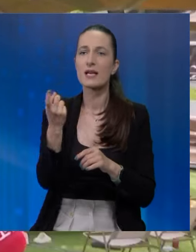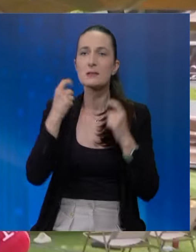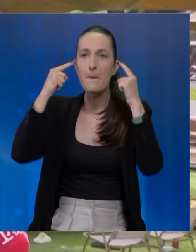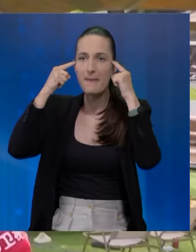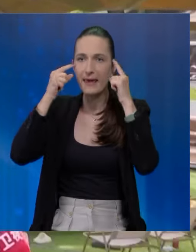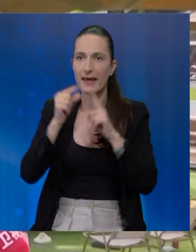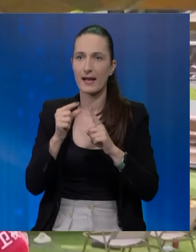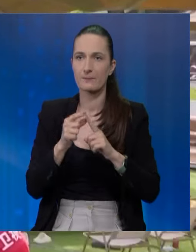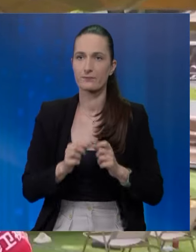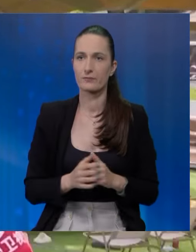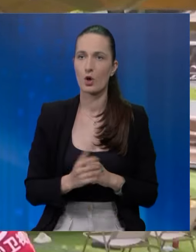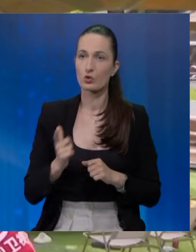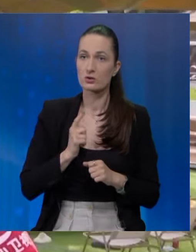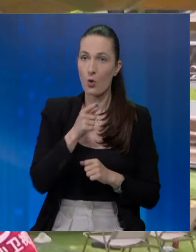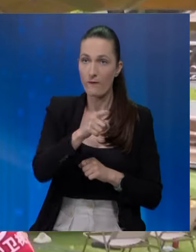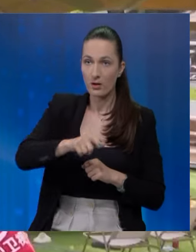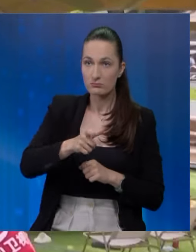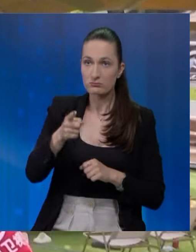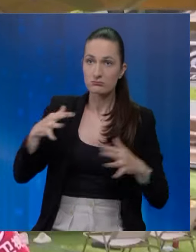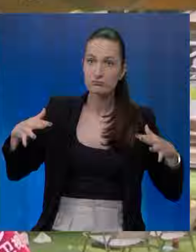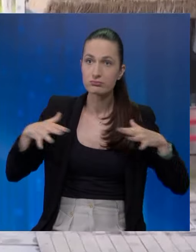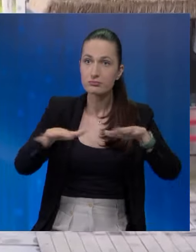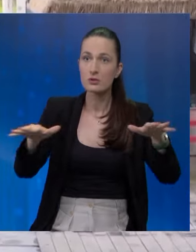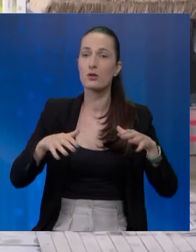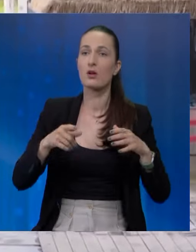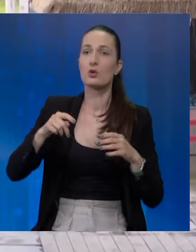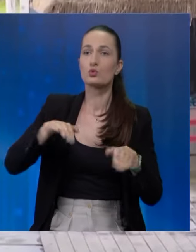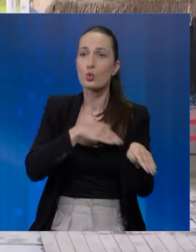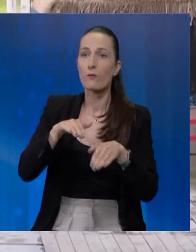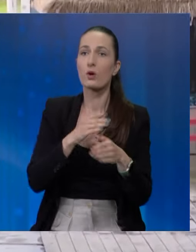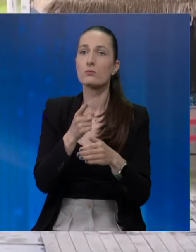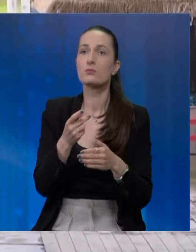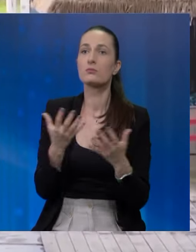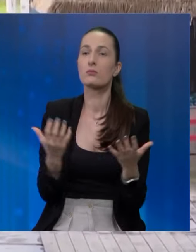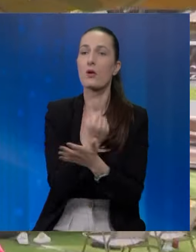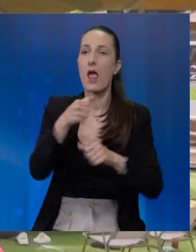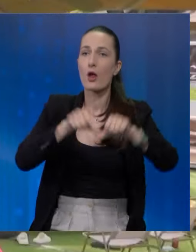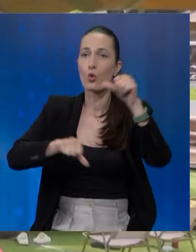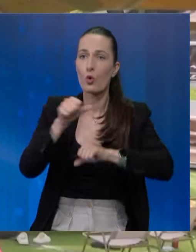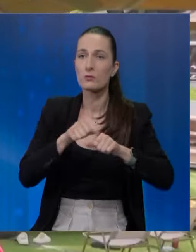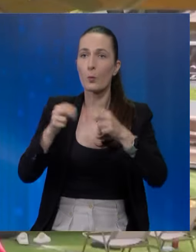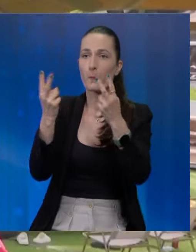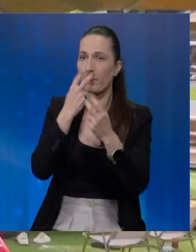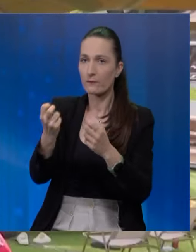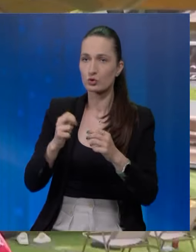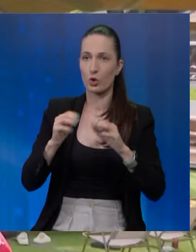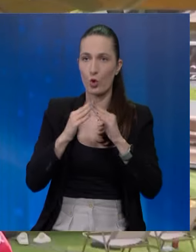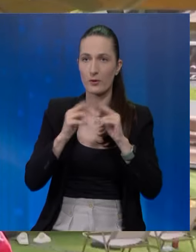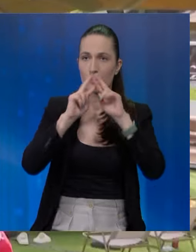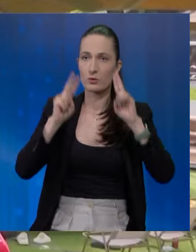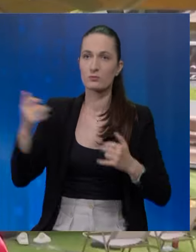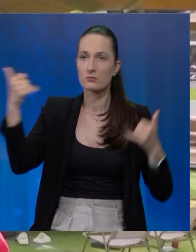turista iz Pekinga. Očekuje se da će ovaj priliv surfera postaći lokalnu ekonomiju, privući domaći i međunarodne